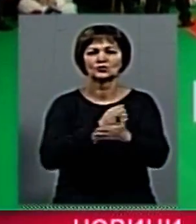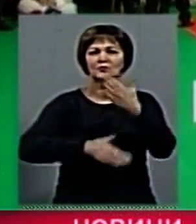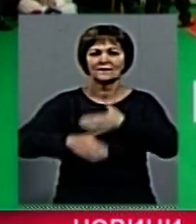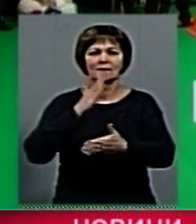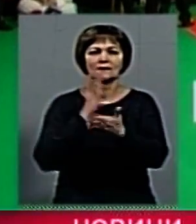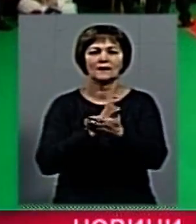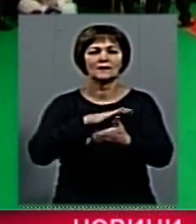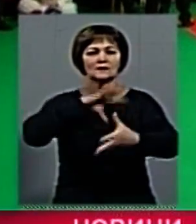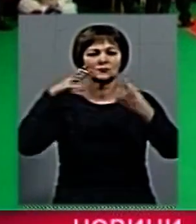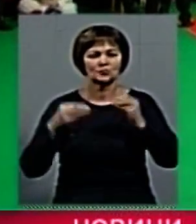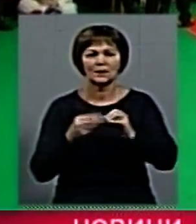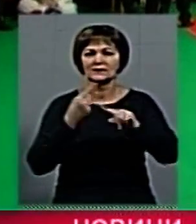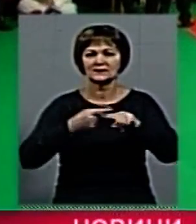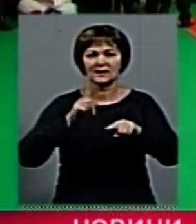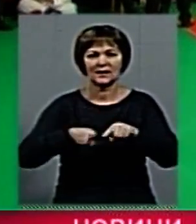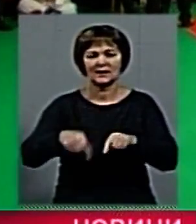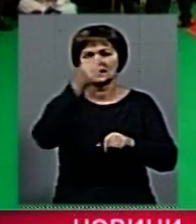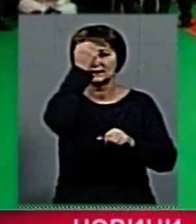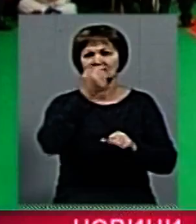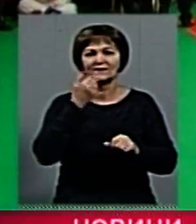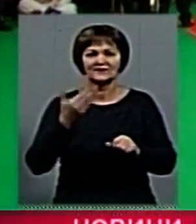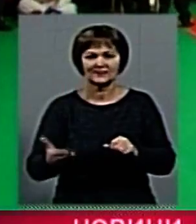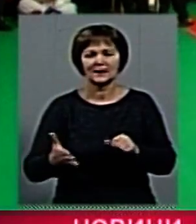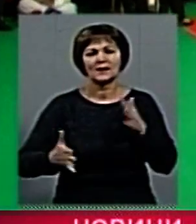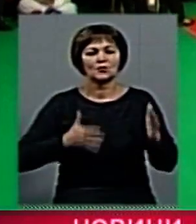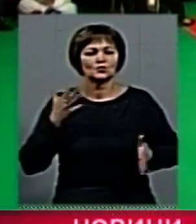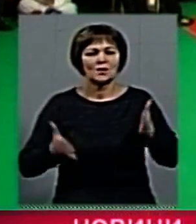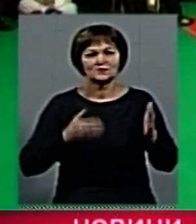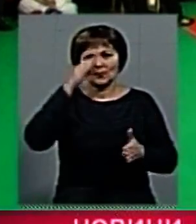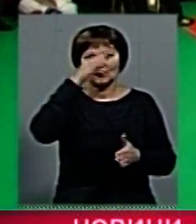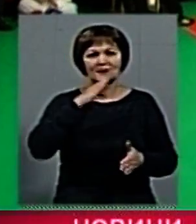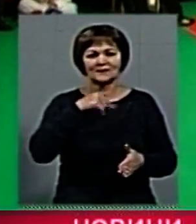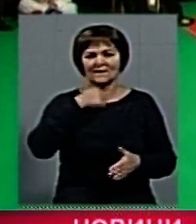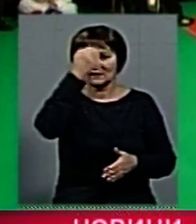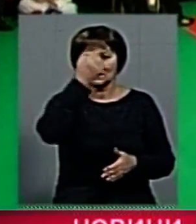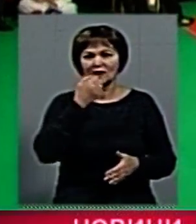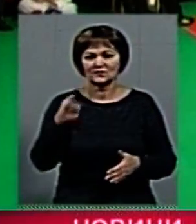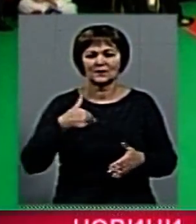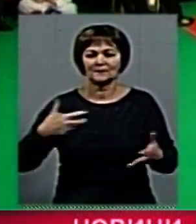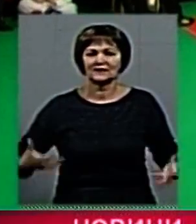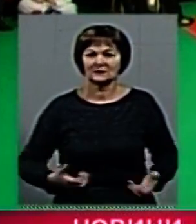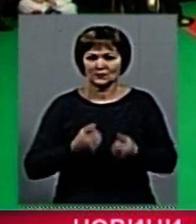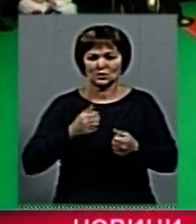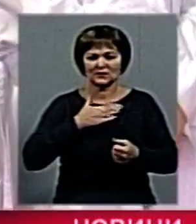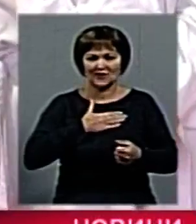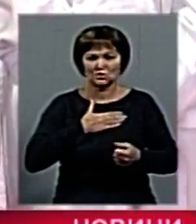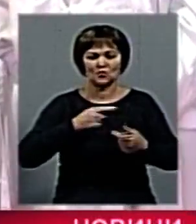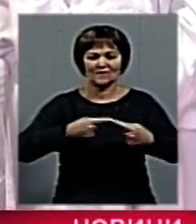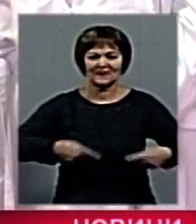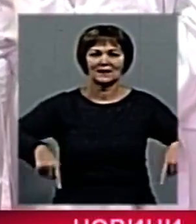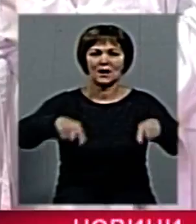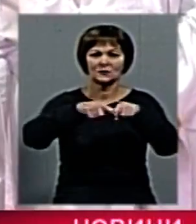результат. Це завдяки ентузіазму батьків. Я їм дуже вдячний, що вони підтримують нашу федерацію.